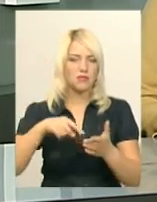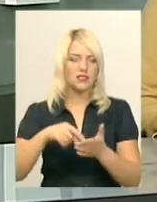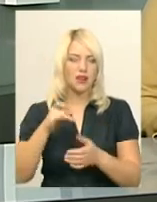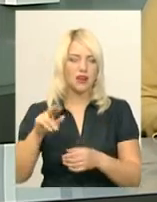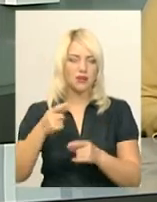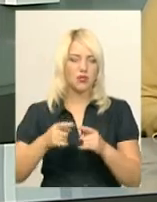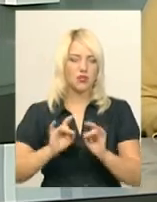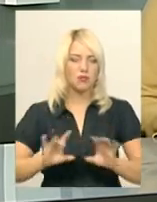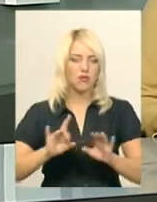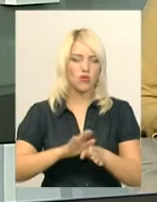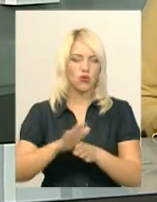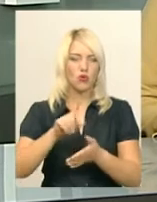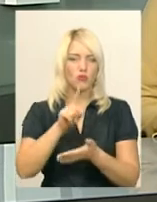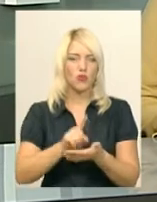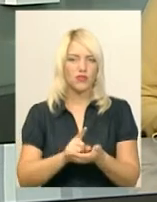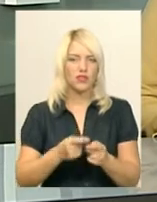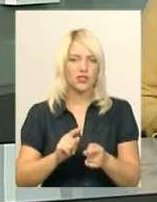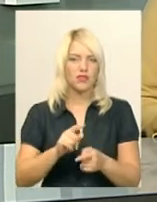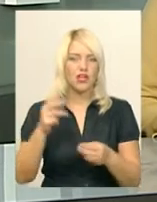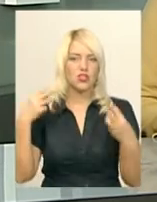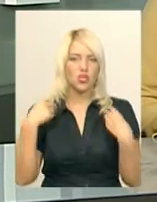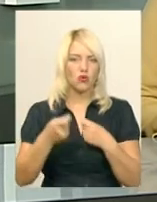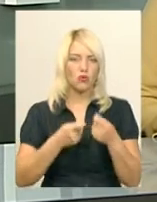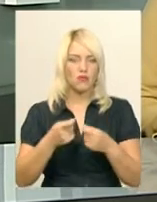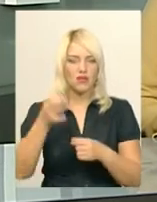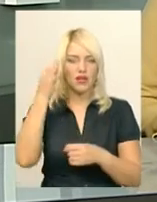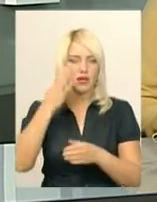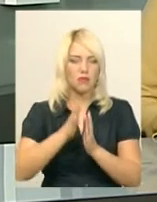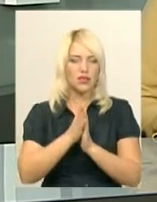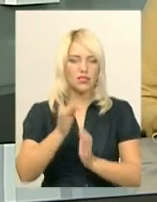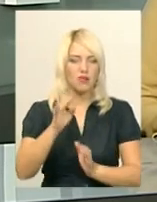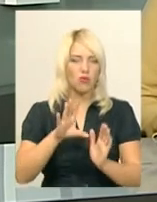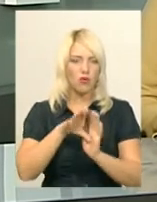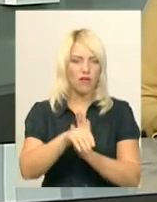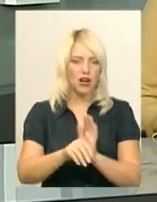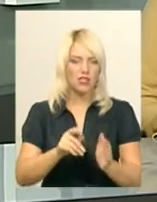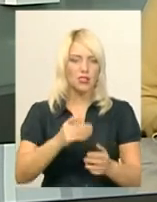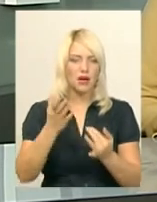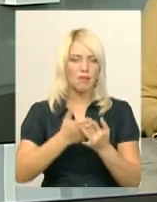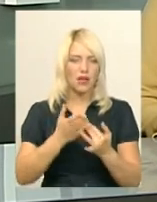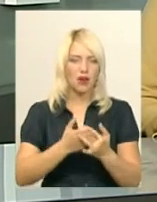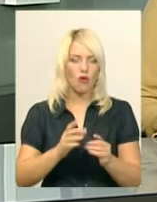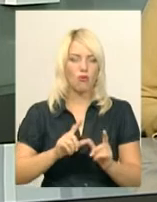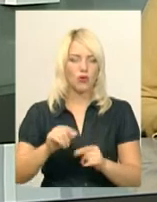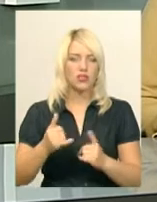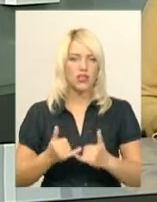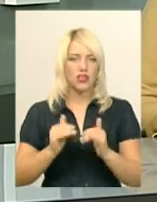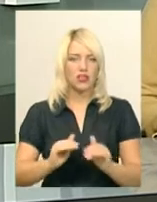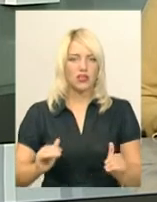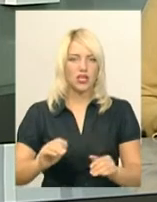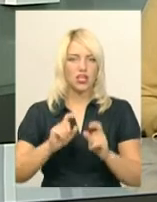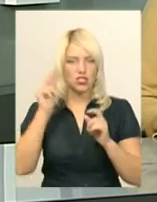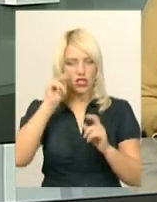обов'язки начальника управління Сергій Шепарев. Нагадаю, петиція про запровадження пільгового проїзду для дітей шкільного віку у Хмельницькому